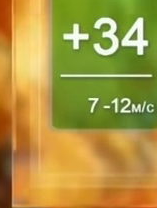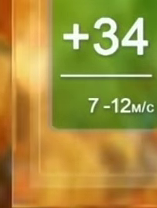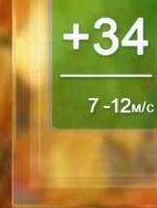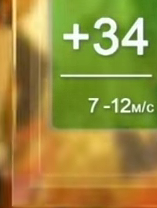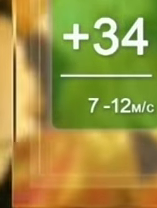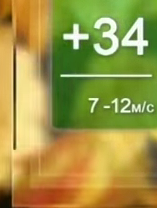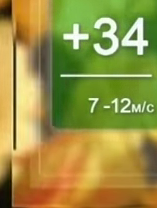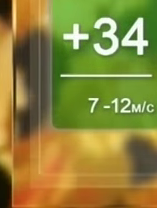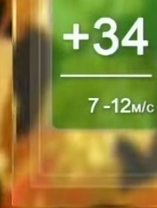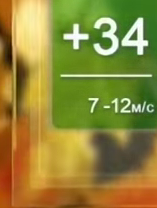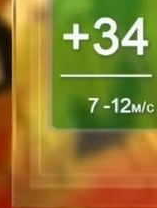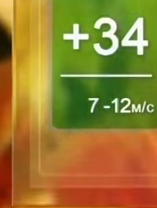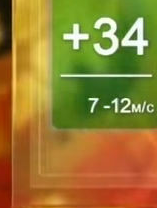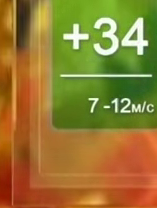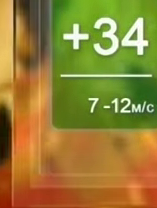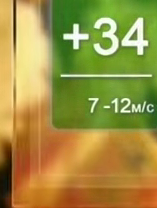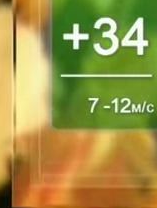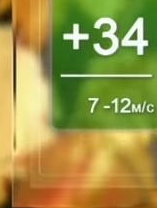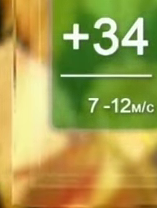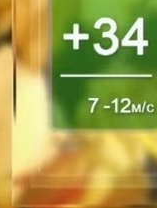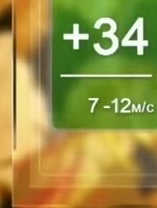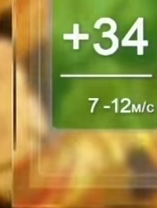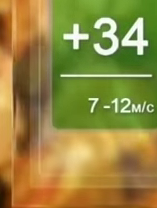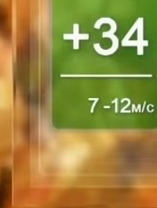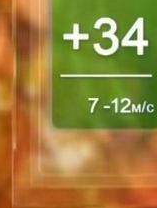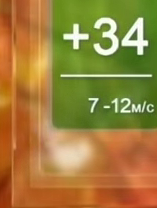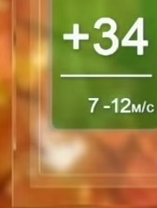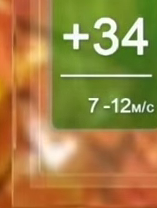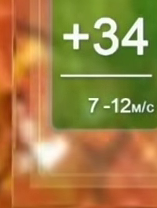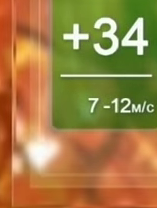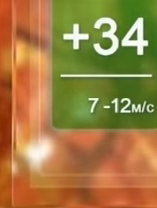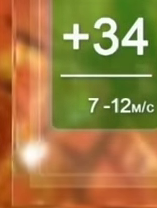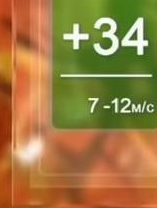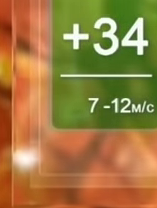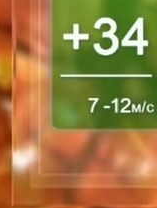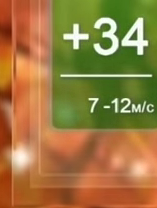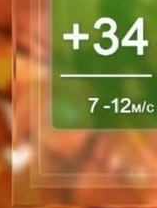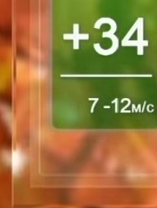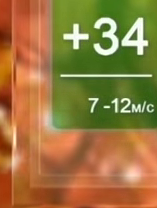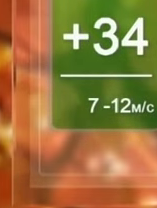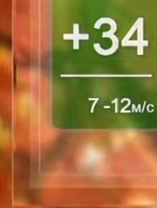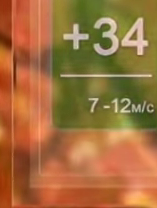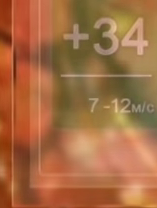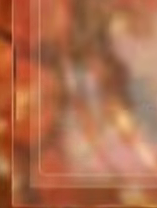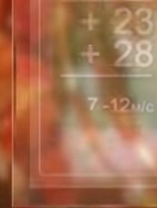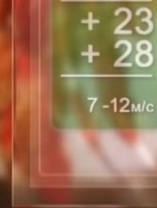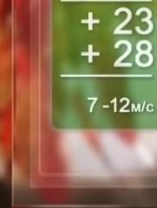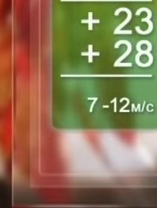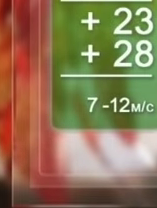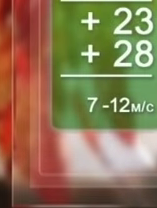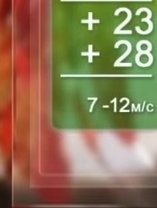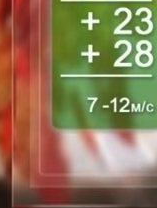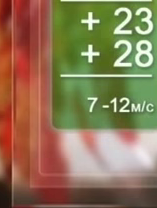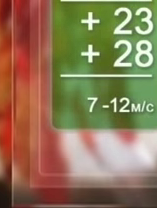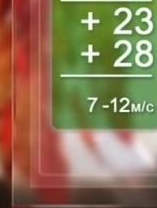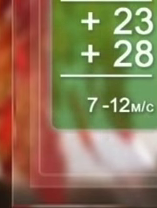прогріється до 19-21 градуса. В день стовпчики термометрів покажуть 34-36 градусів із позначкою «плюс». У